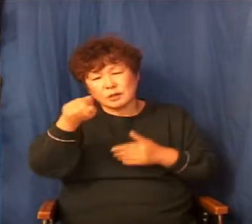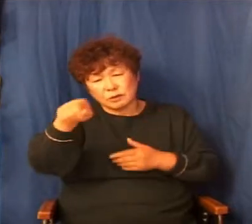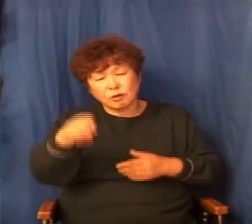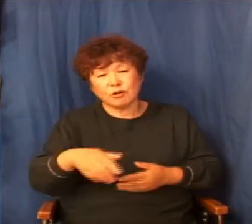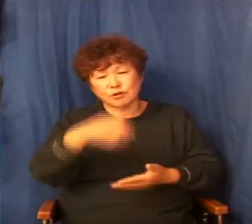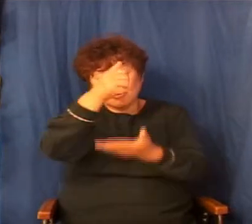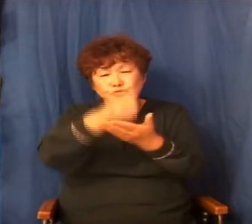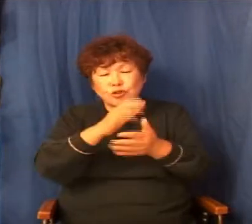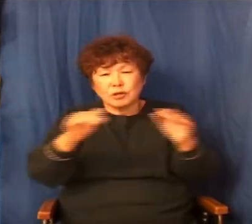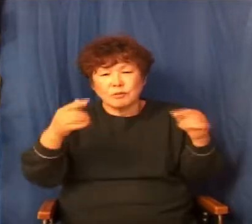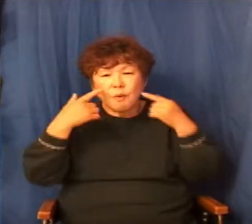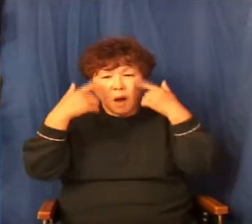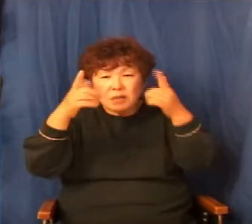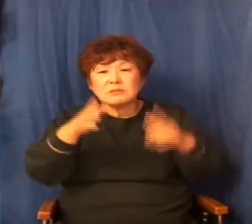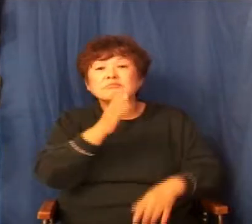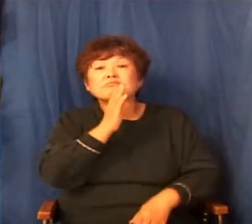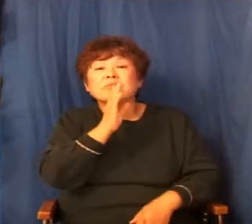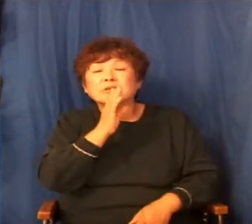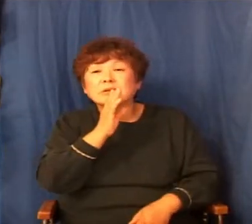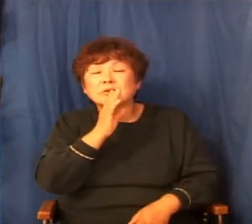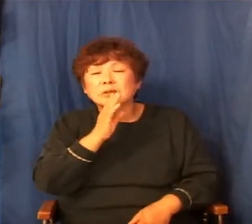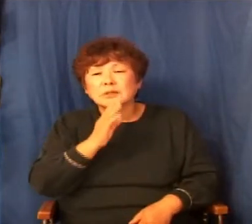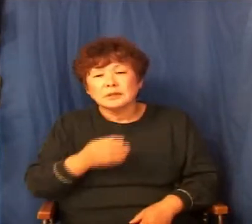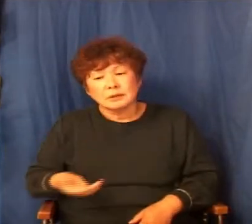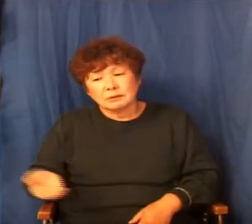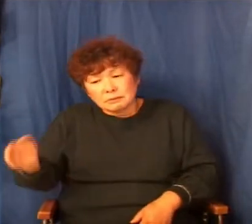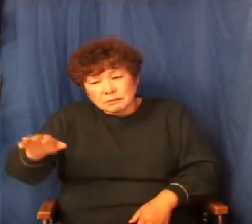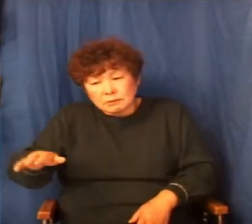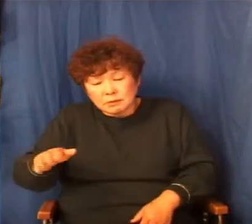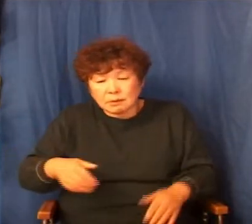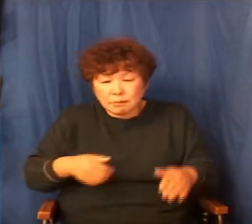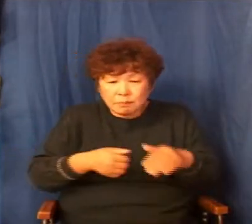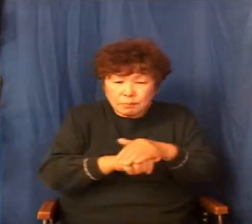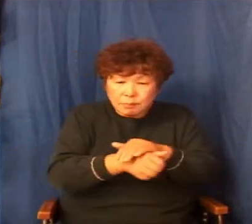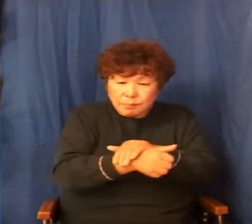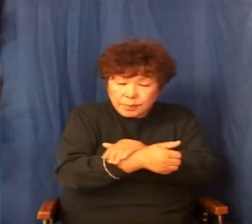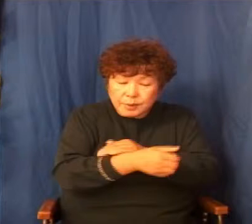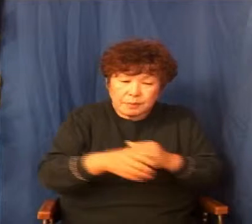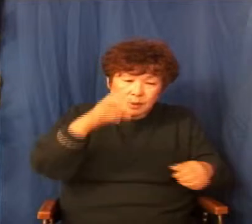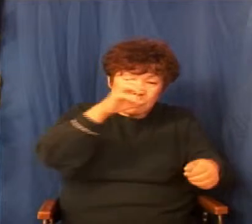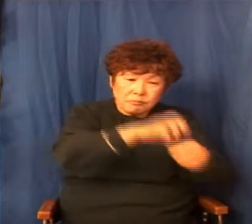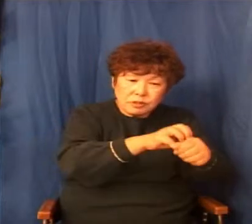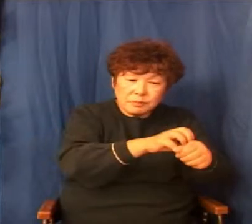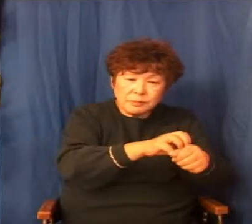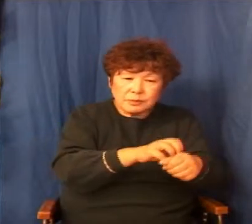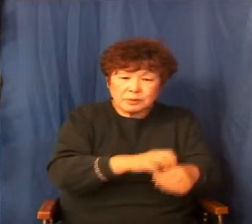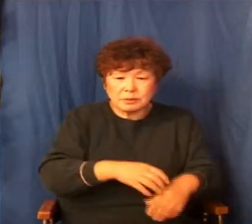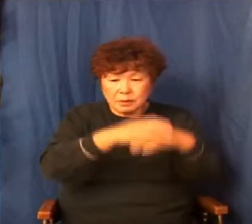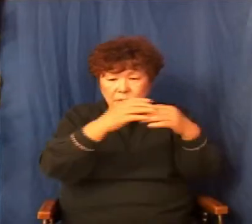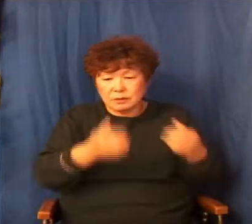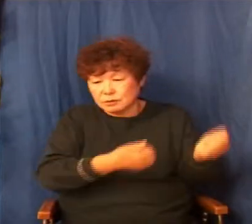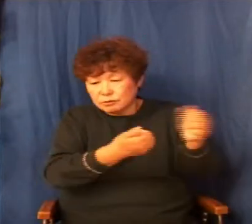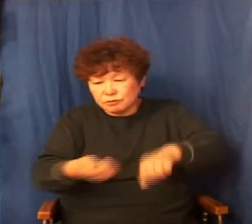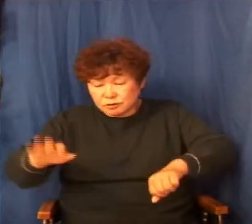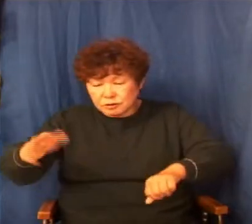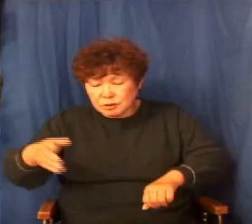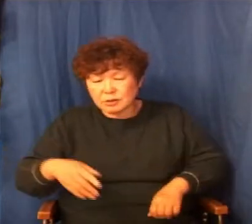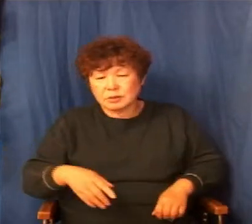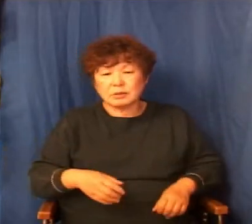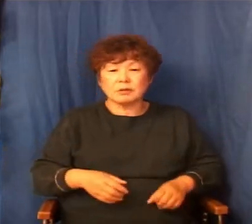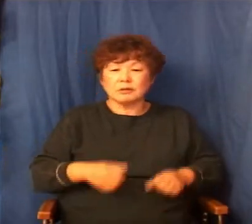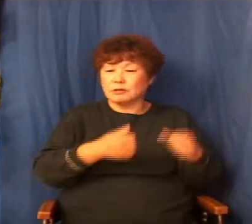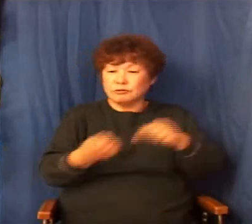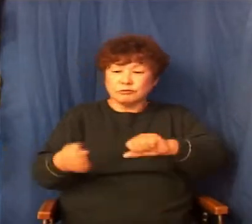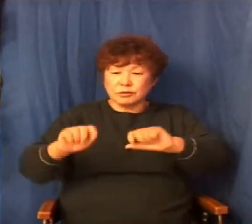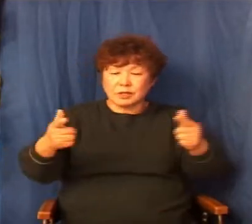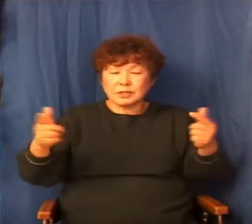어 저 뱀에 물리면 분명히 죽는데 안 죽어 사람들이 생각을 바꿨어요 이야 당신 신이구나 이렇게 생각을 바꾼 거예요